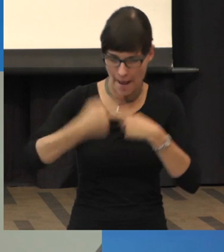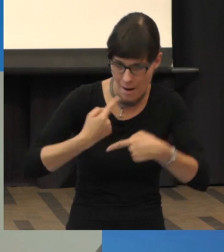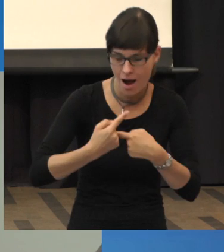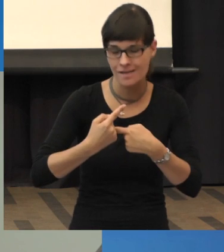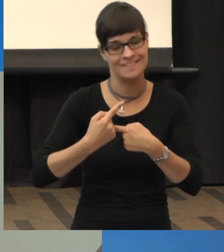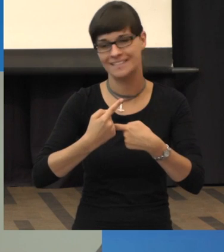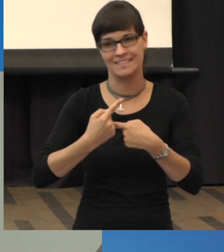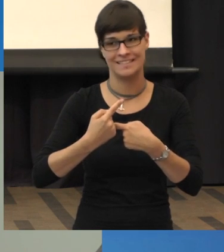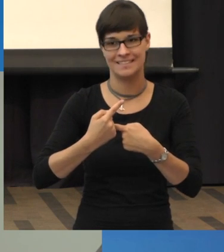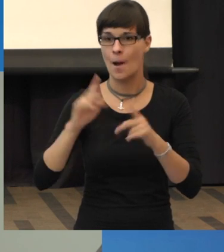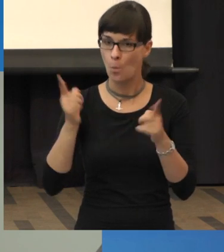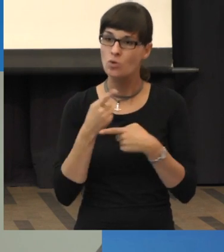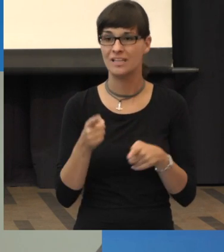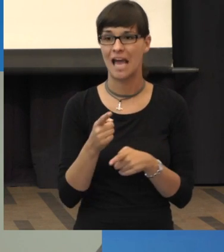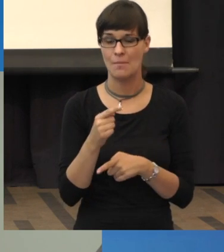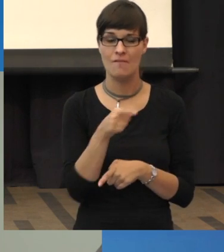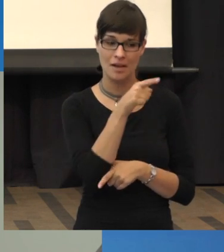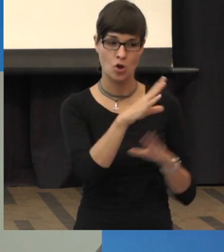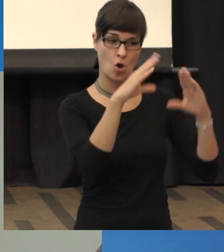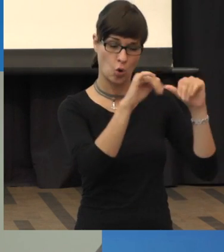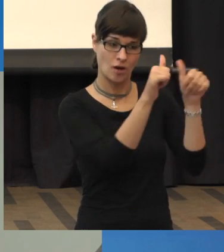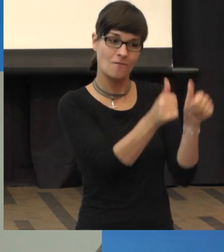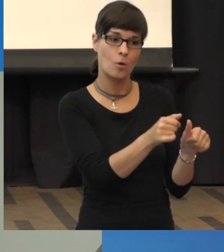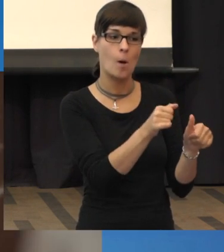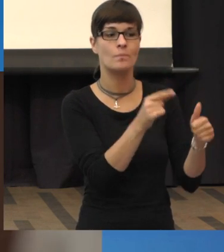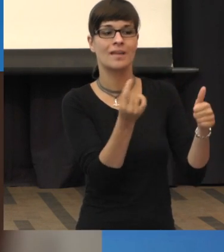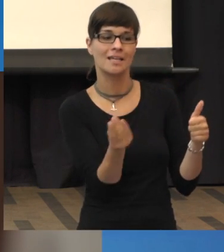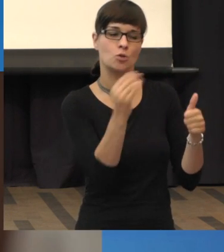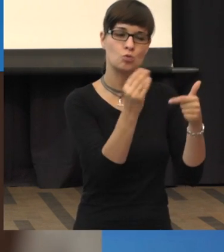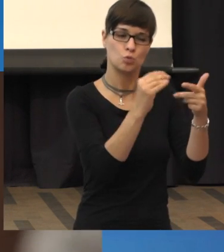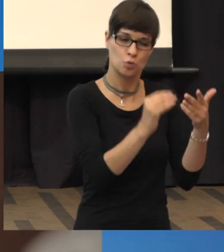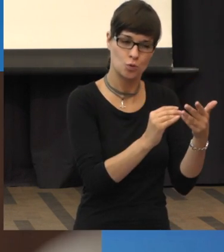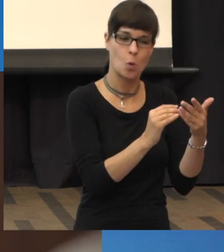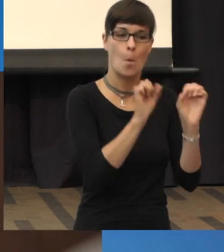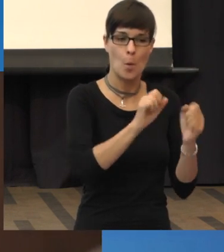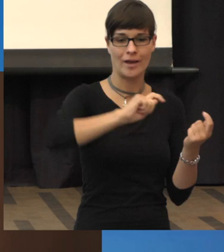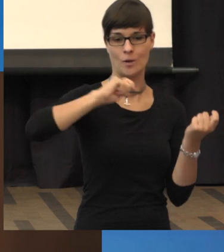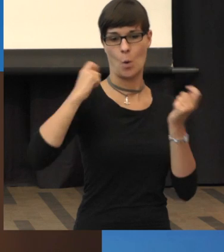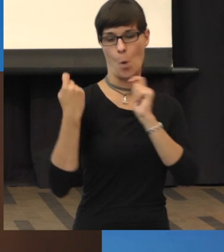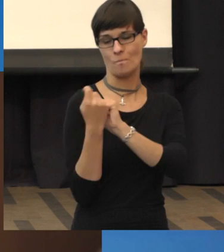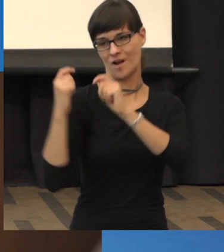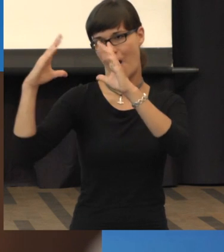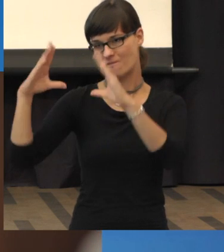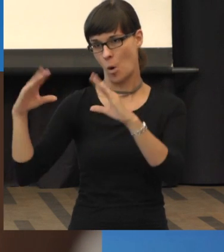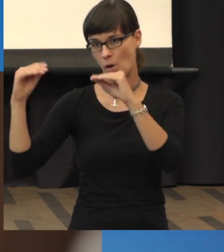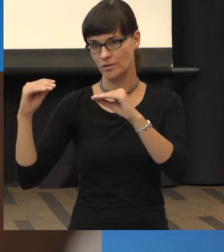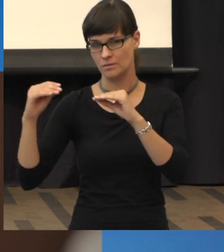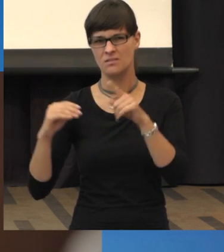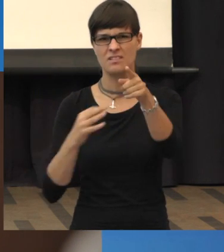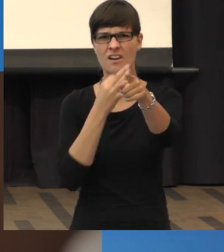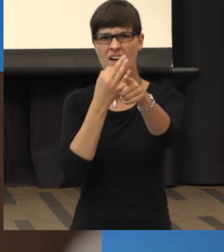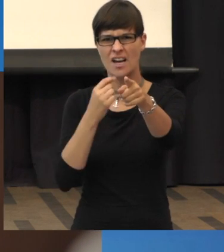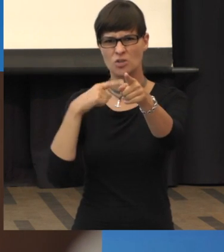wissen, der bekommt es eher. Also ist die Degeneration immer erst trocken und dann feucht?